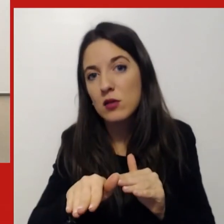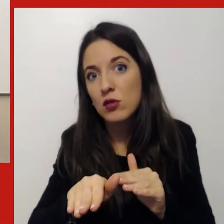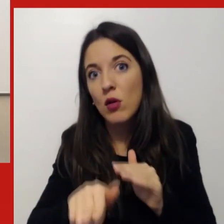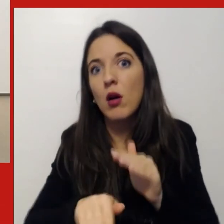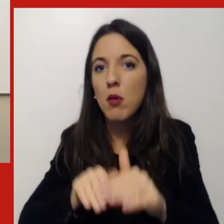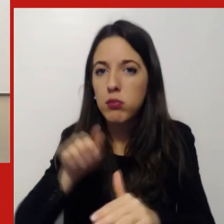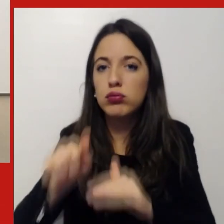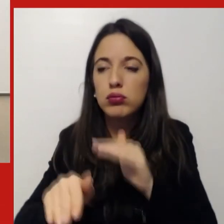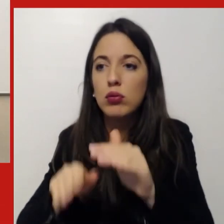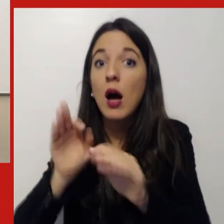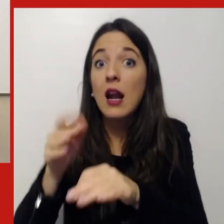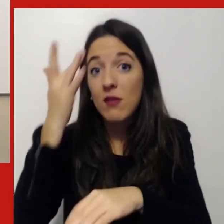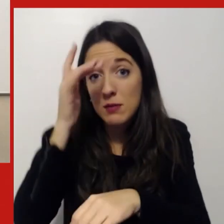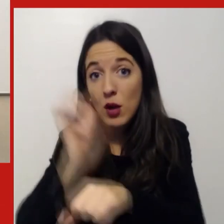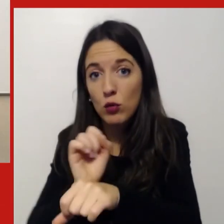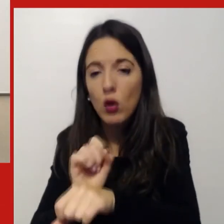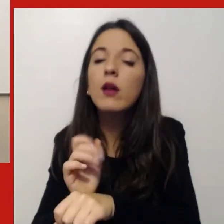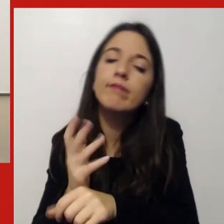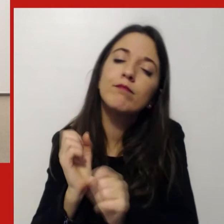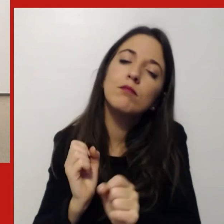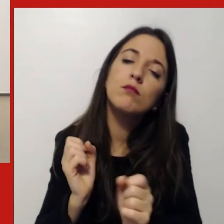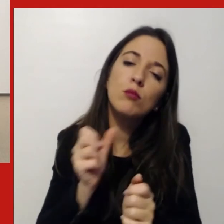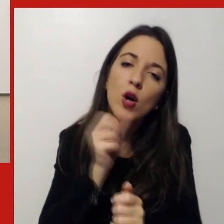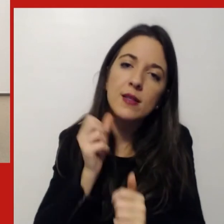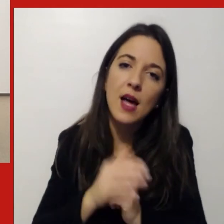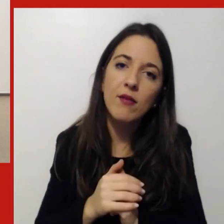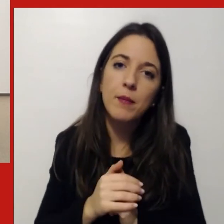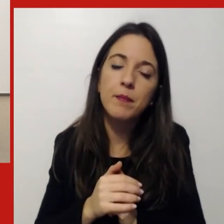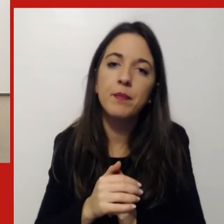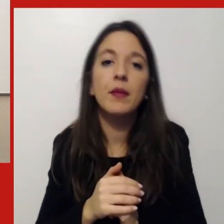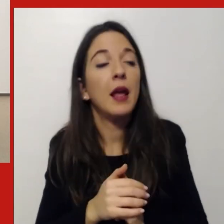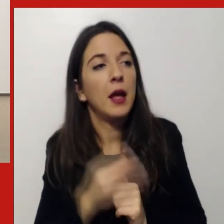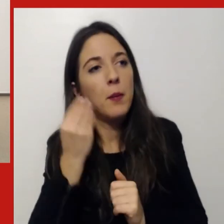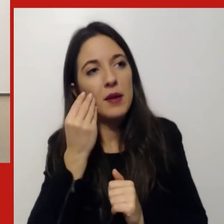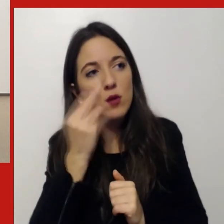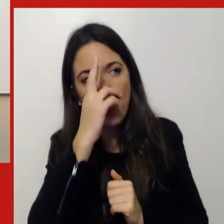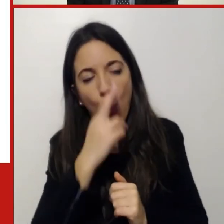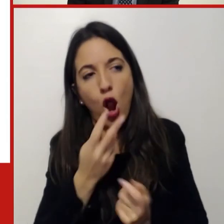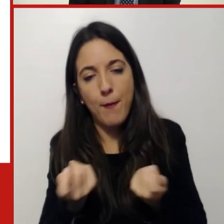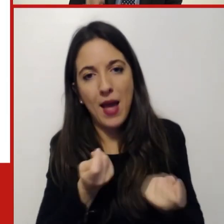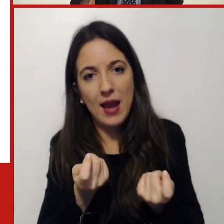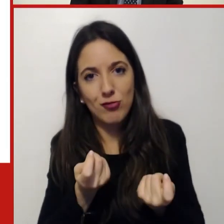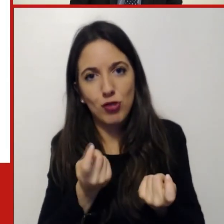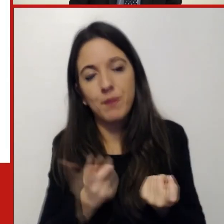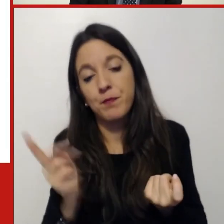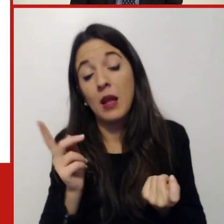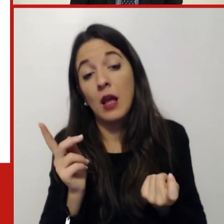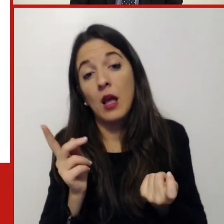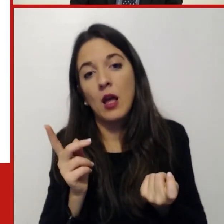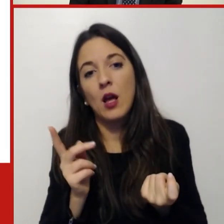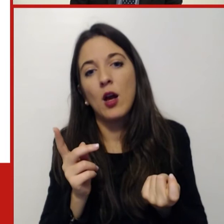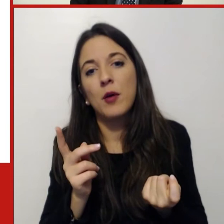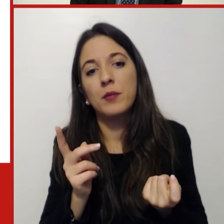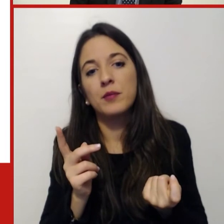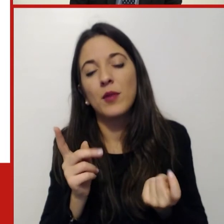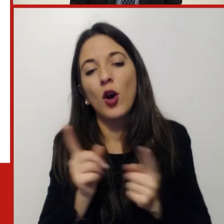scia quindi del cambiamento delle organizzazioni il ruolo cruciale è quello dei manager credo la domanda è appunto la seguente buongiorno dottor Corso come vede il